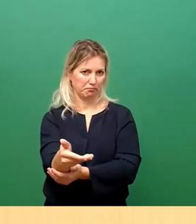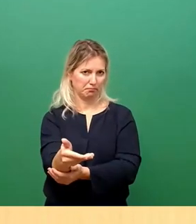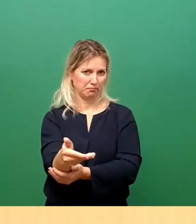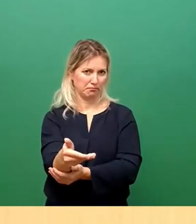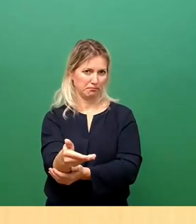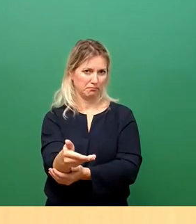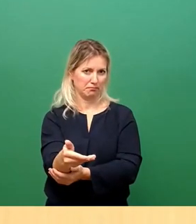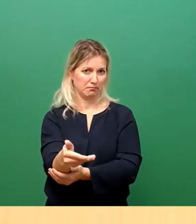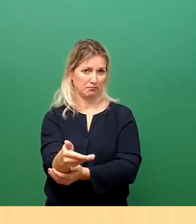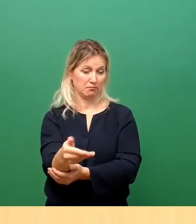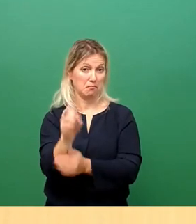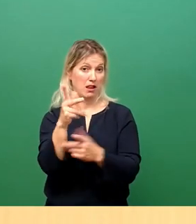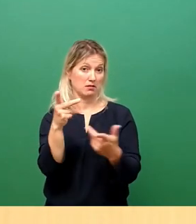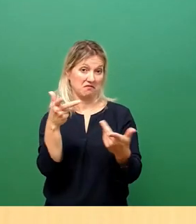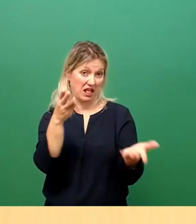bald wahrscheinlich.